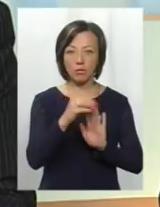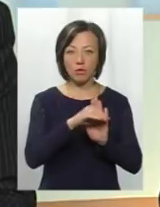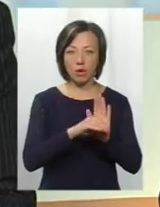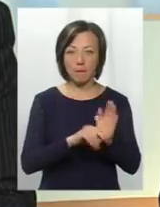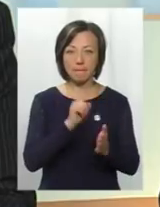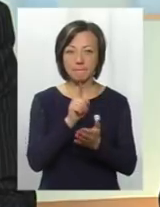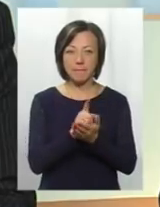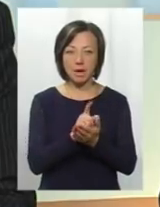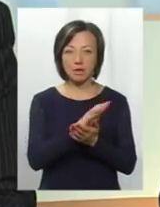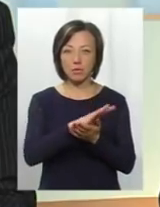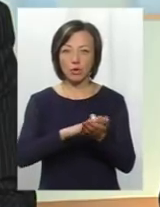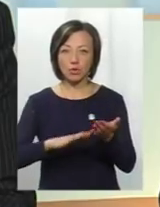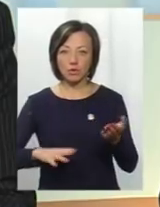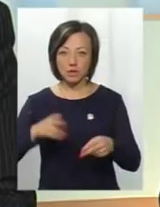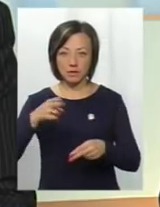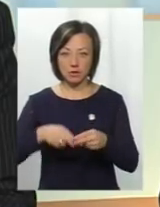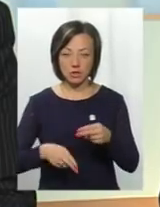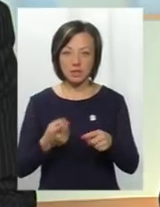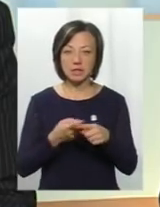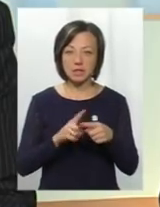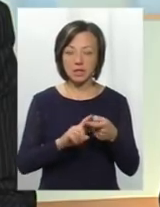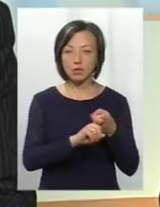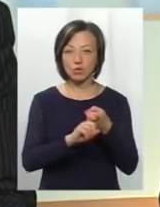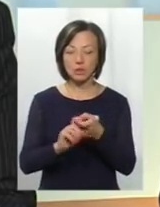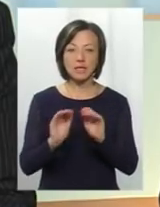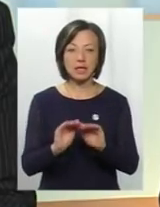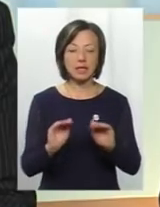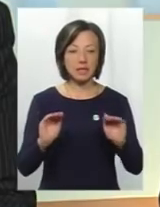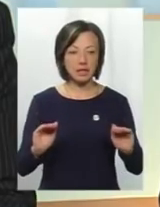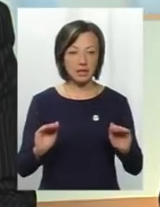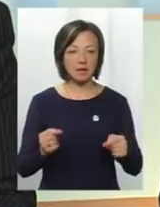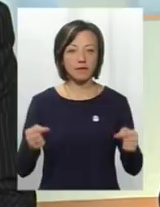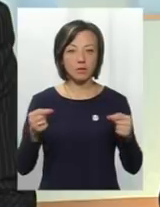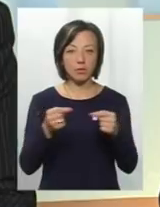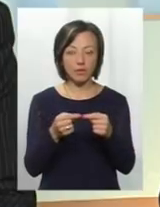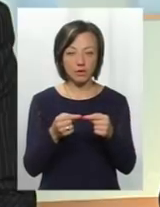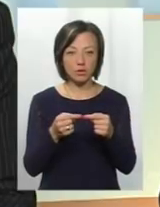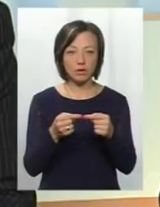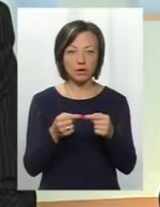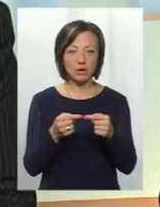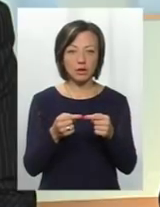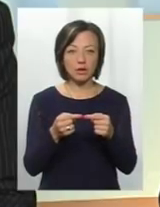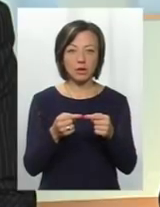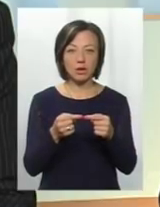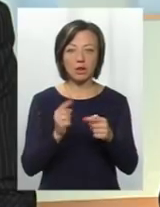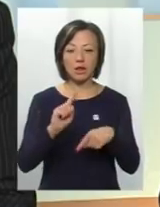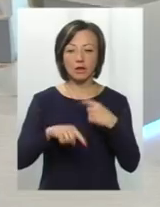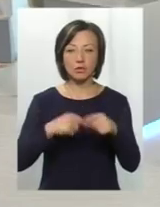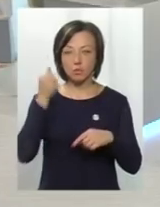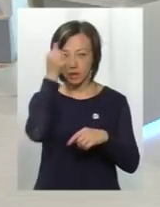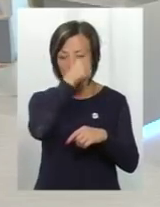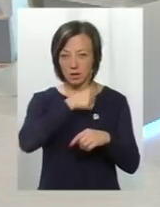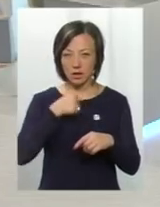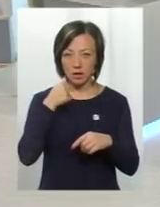мають за нею навчання і завершити. Тобто це стосується дітей, які підуть на наступний рік у